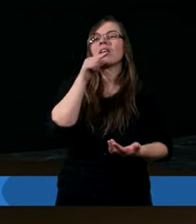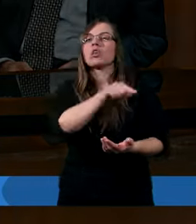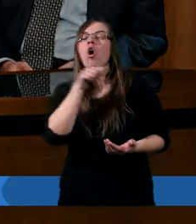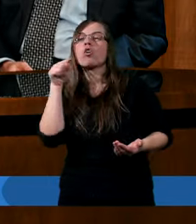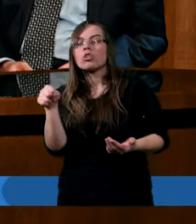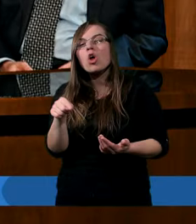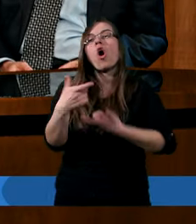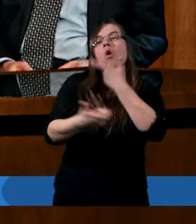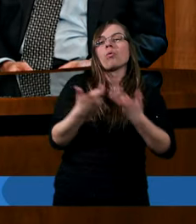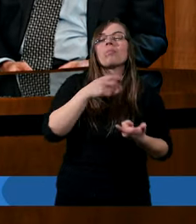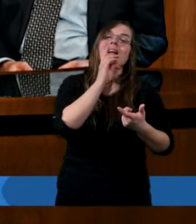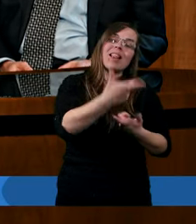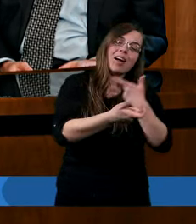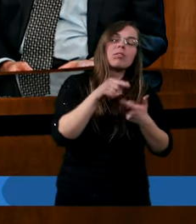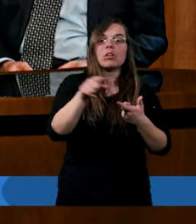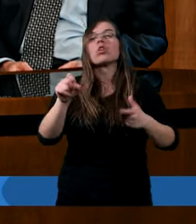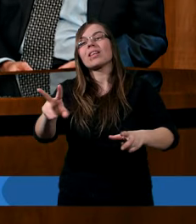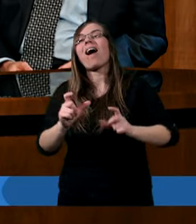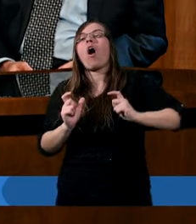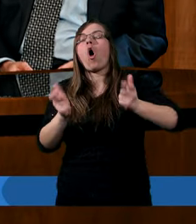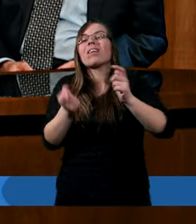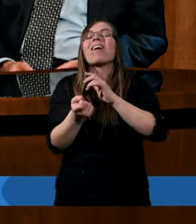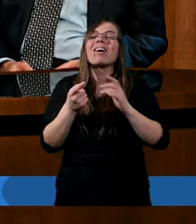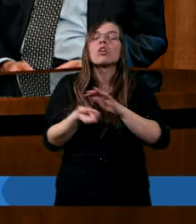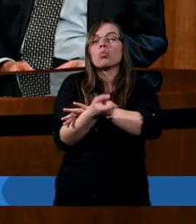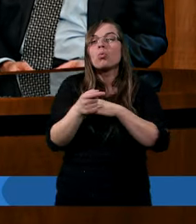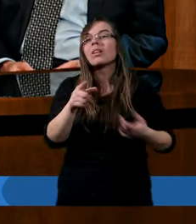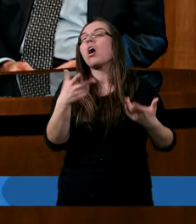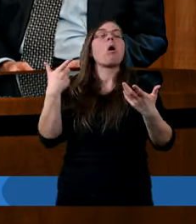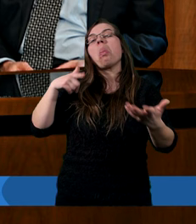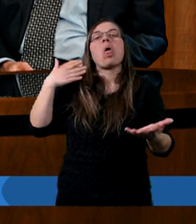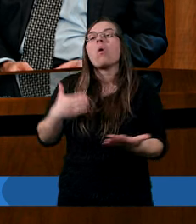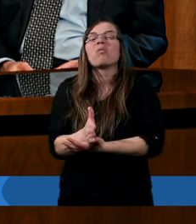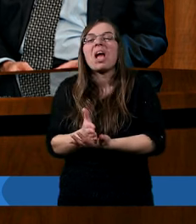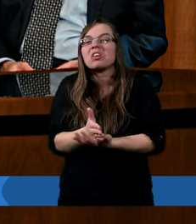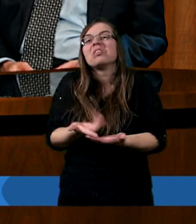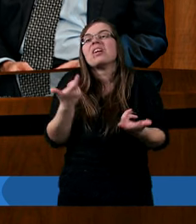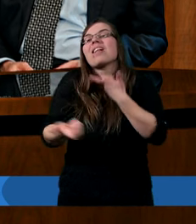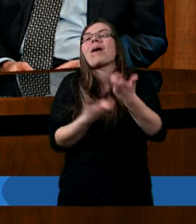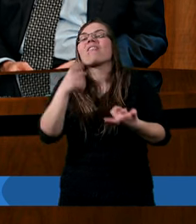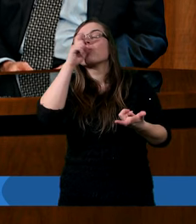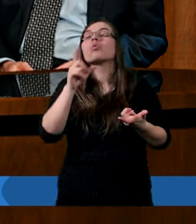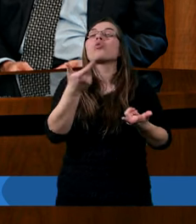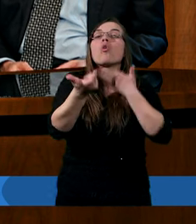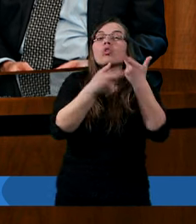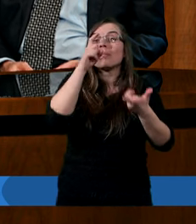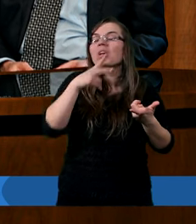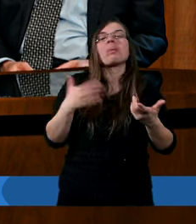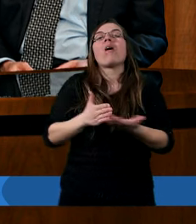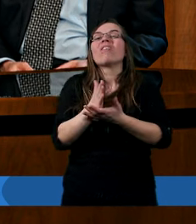to, a to uczynisz, to takie konsekwencje. A oni nie uwierzyli. Oni uwierzyli sprawcy złego, który